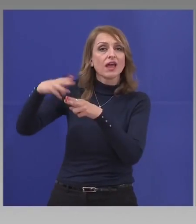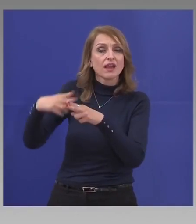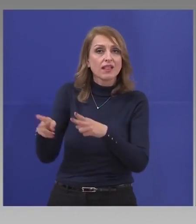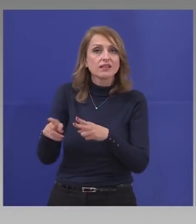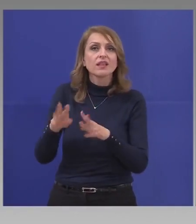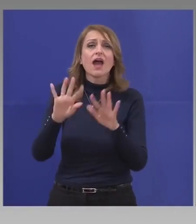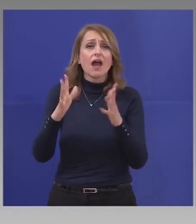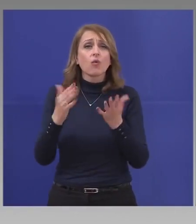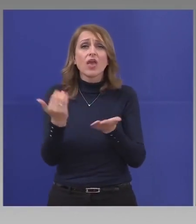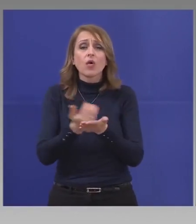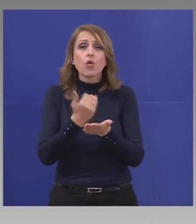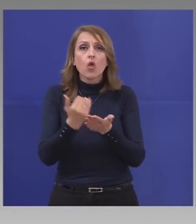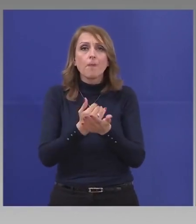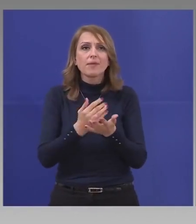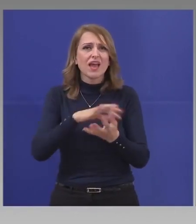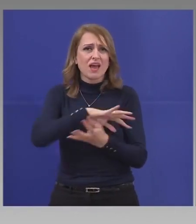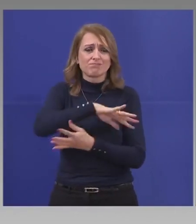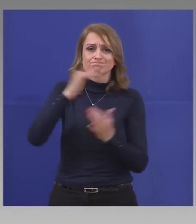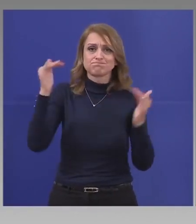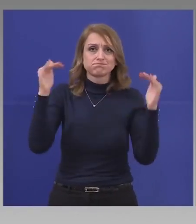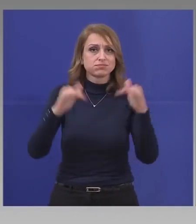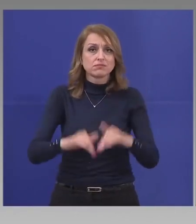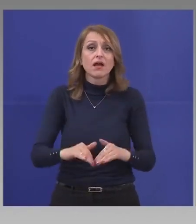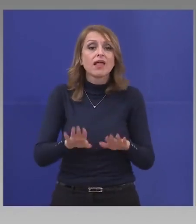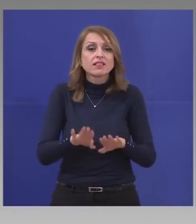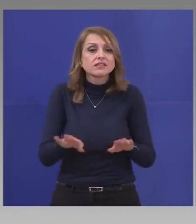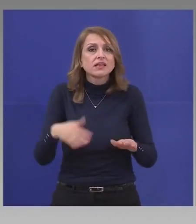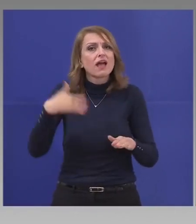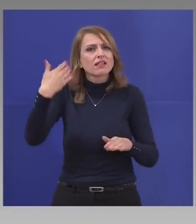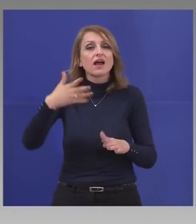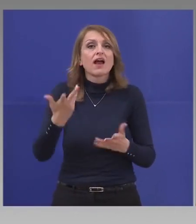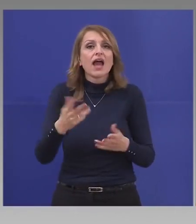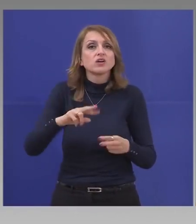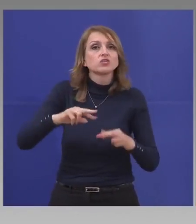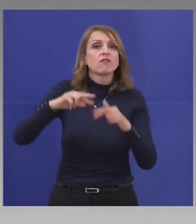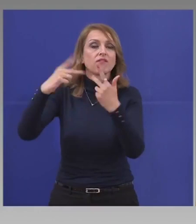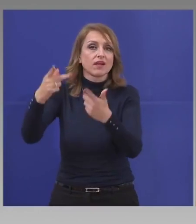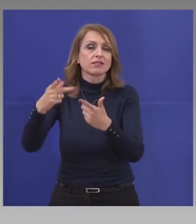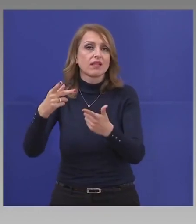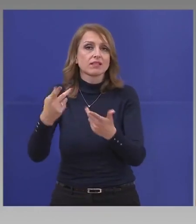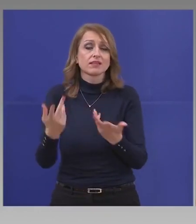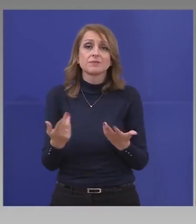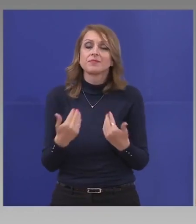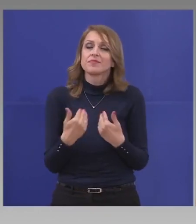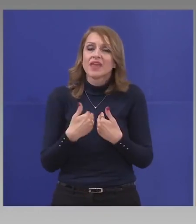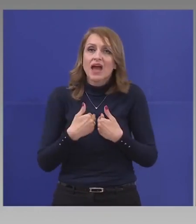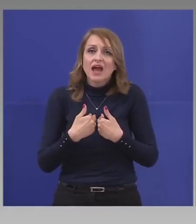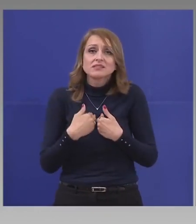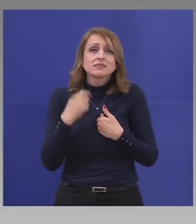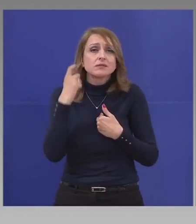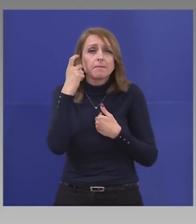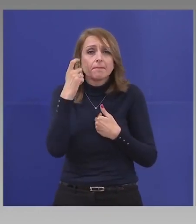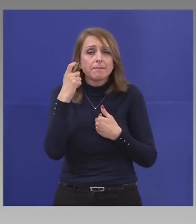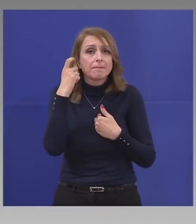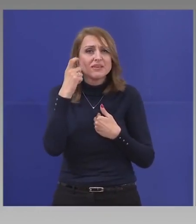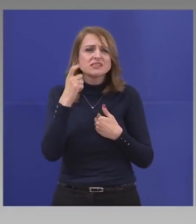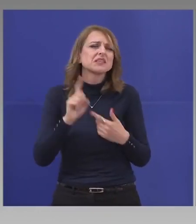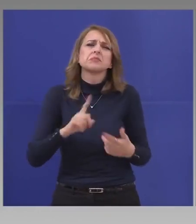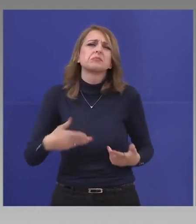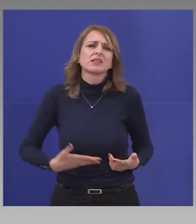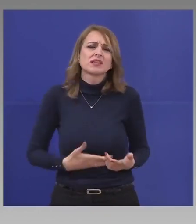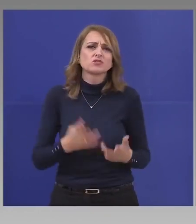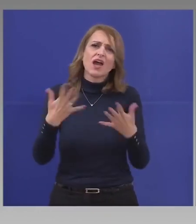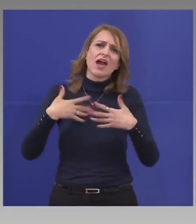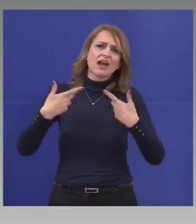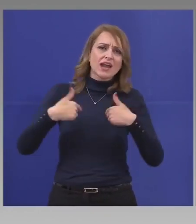економиката, ако тази криза продължи, как ще ги върнат? Аз мисля не дали ме харесват.